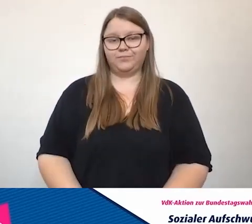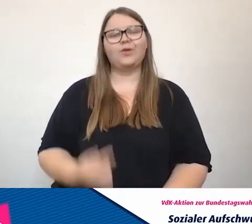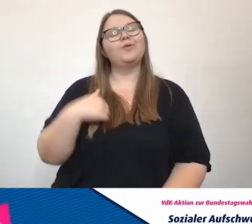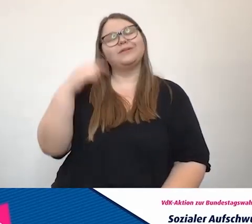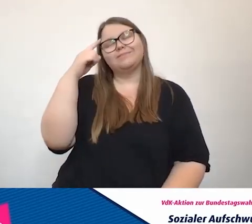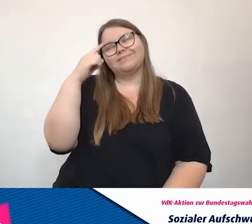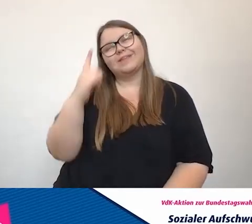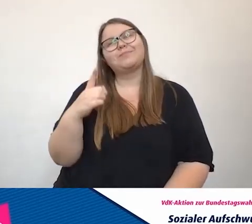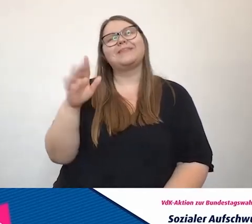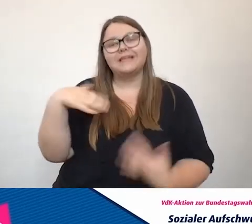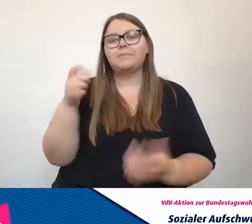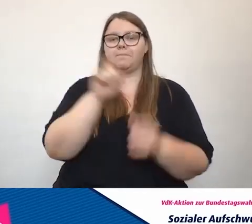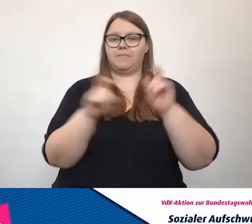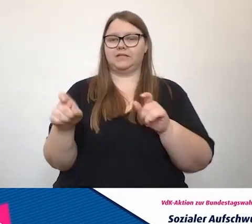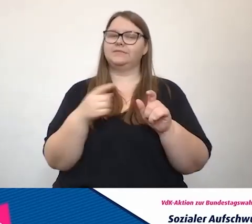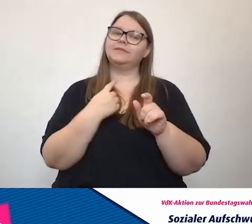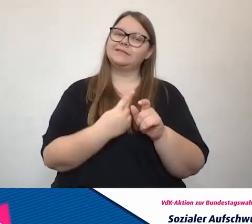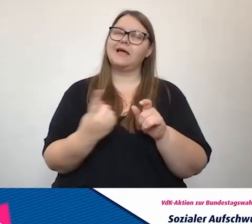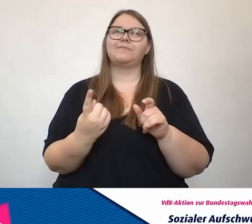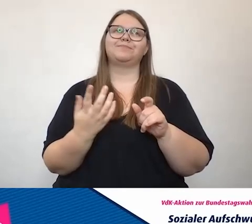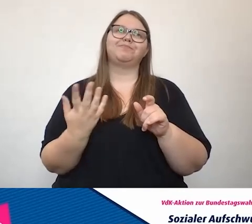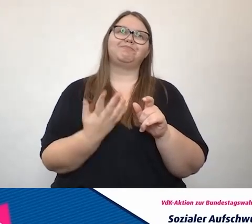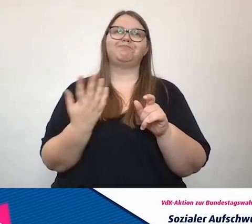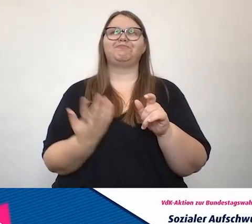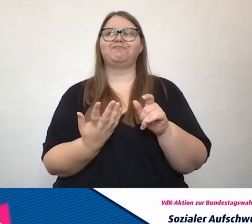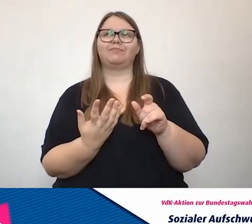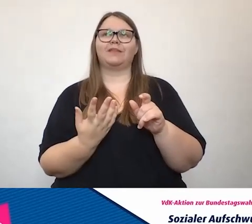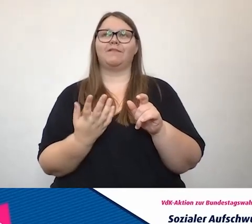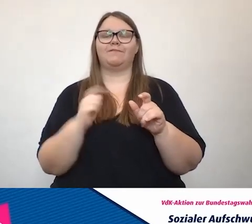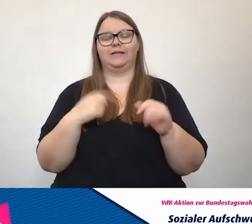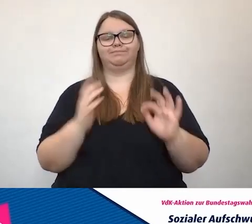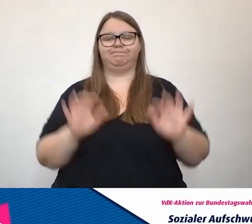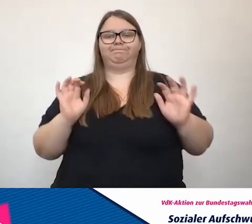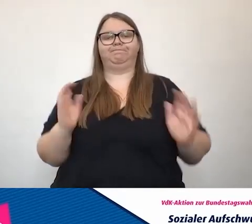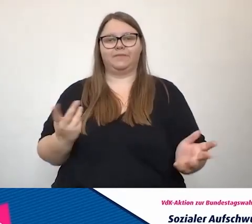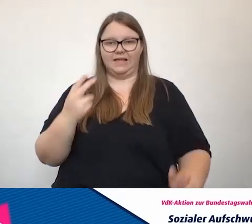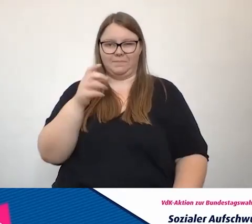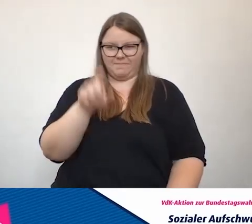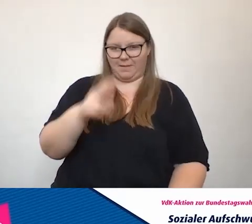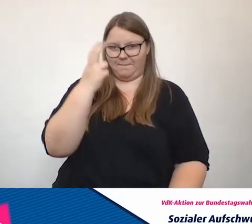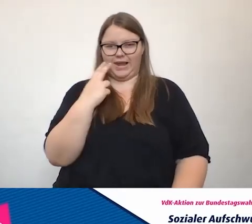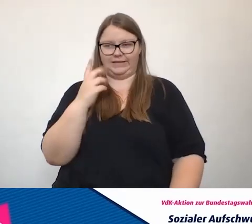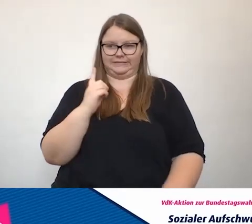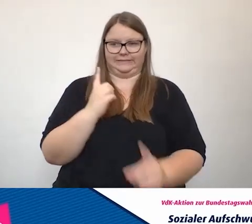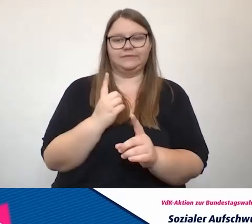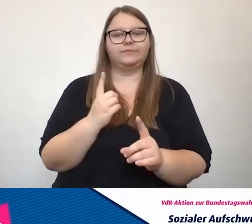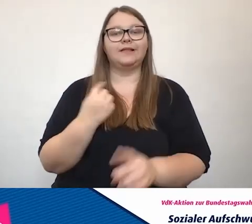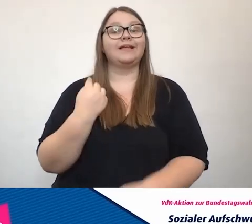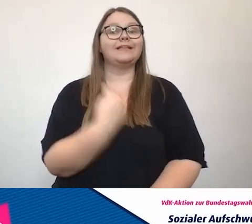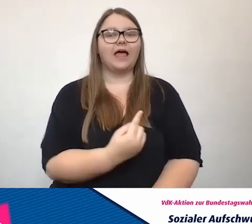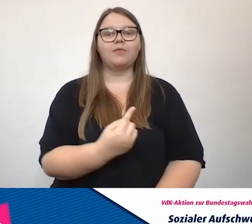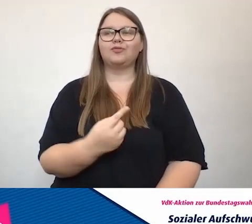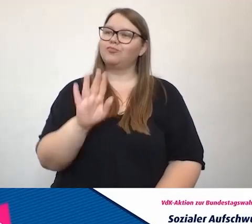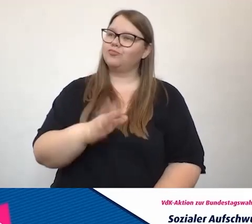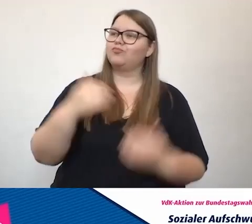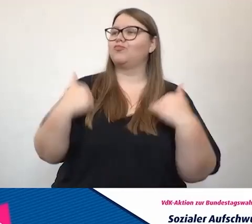die haben große, ich sage mal so, Hemmnisse, auf blinde Menschen zuzugehen. Und du hast eine unglaublich